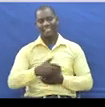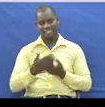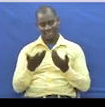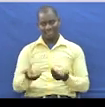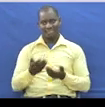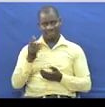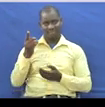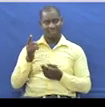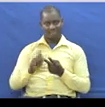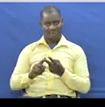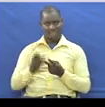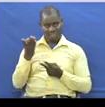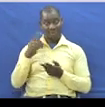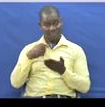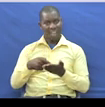Wakuanza Wapili